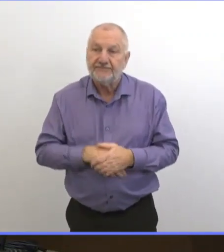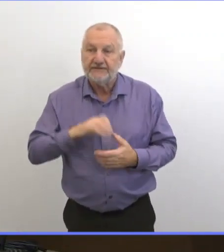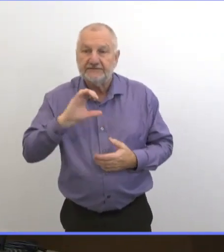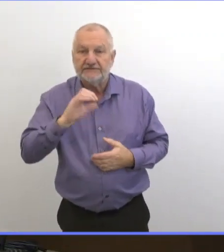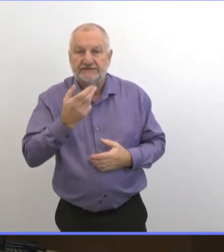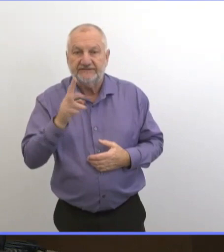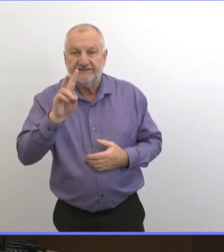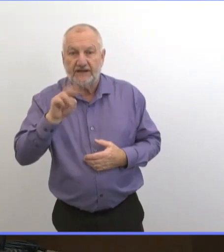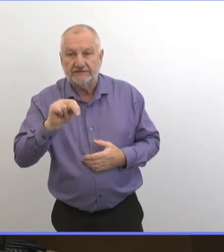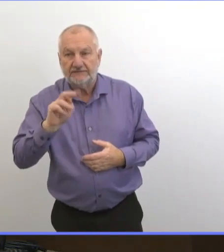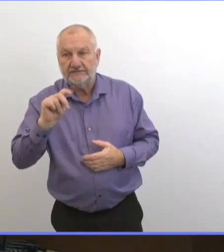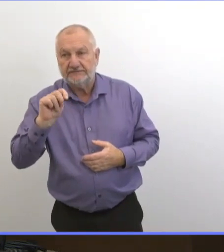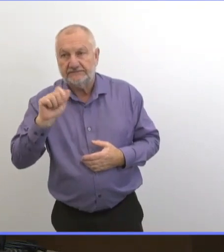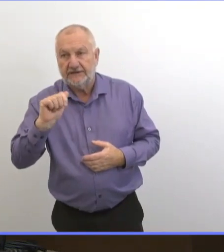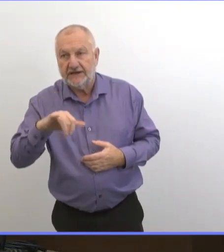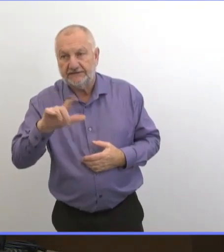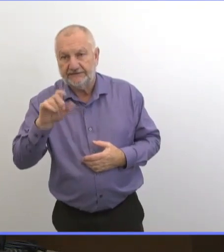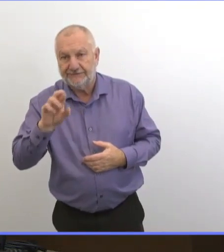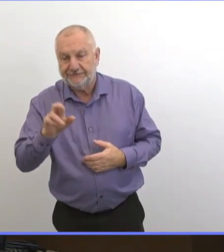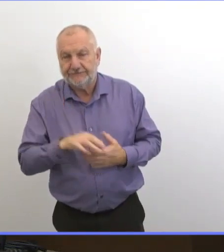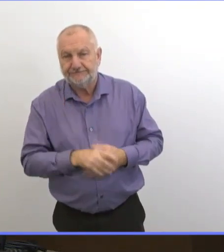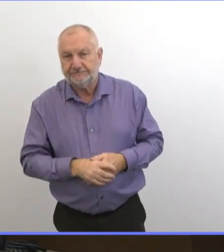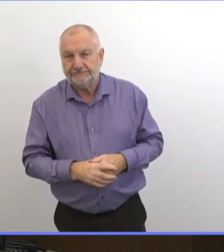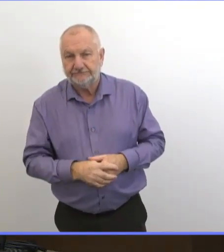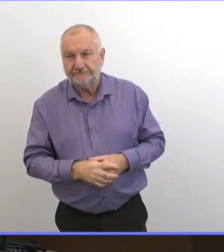CNVN Taylor. Bonjour.